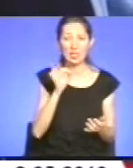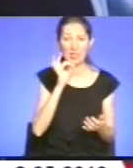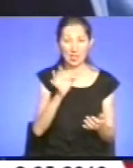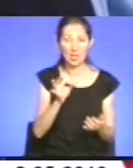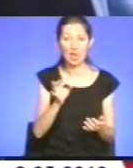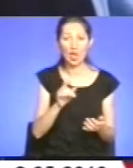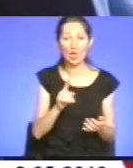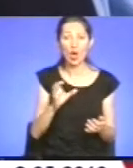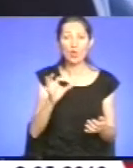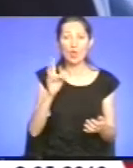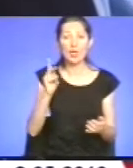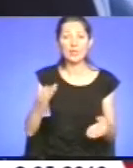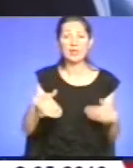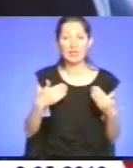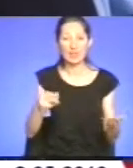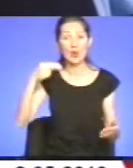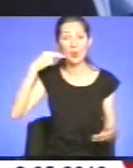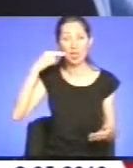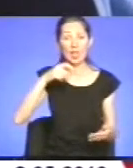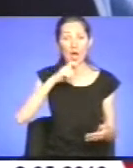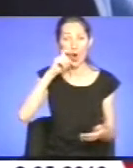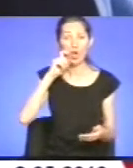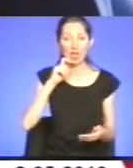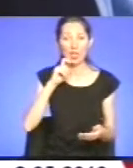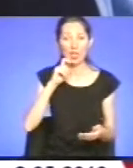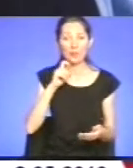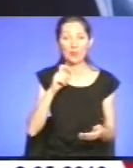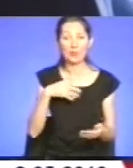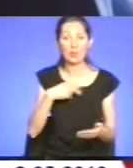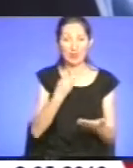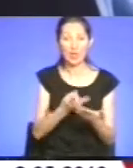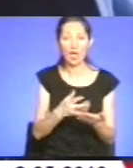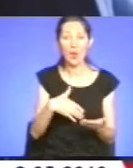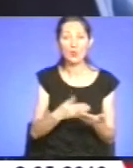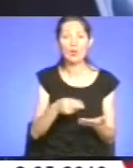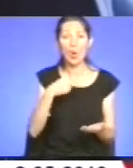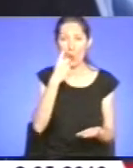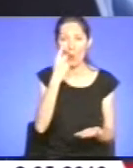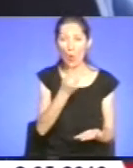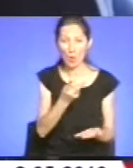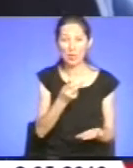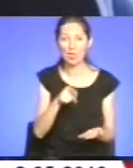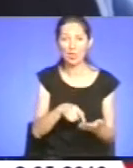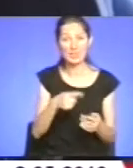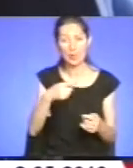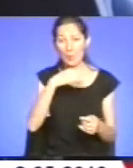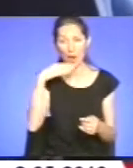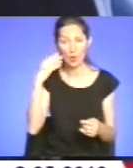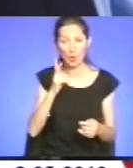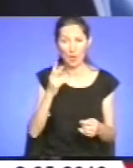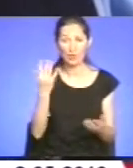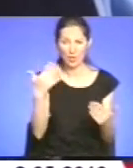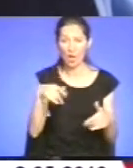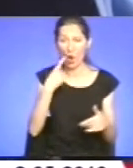соціальним ініціативом президента України ми звертаємо свої погляди і до тих небагатьох, про яких я говорю, ветеранів,